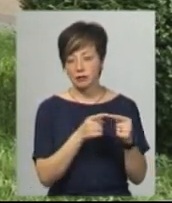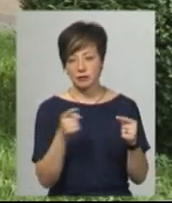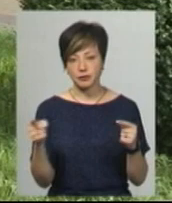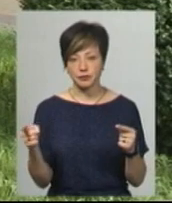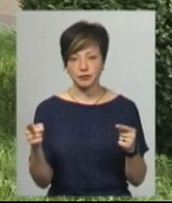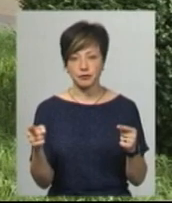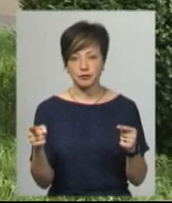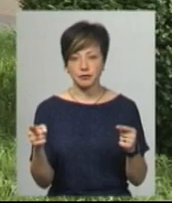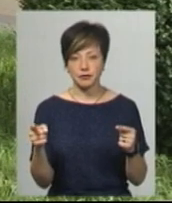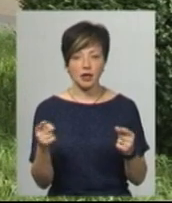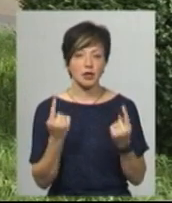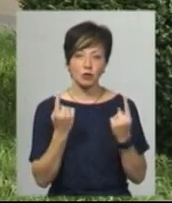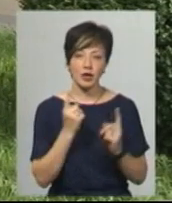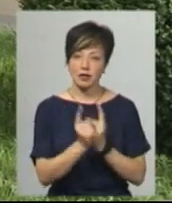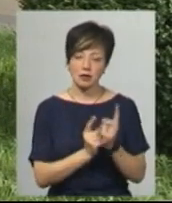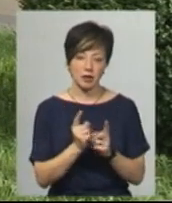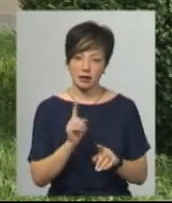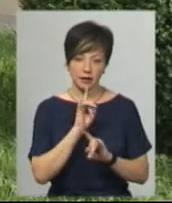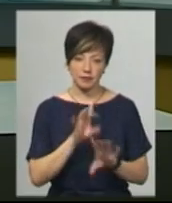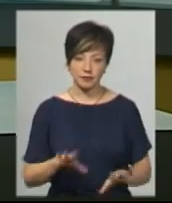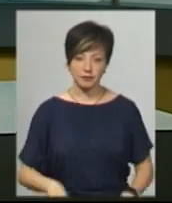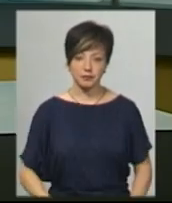періоду суттєвих змін не зазнає.